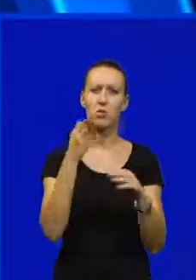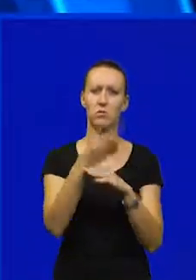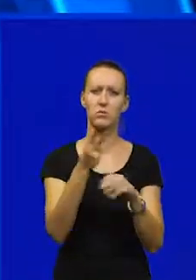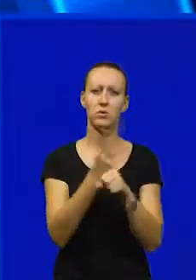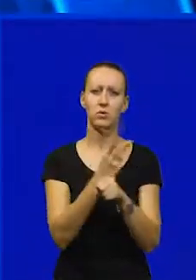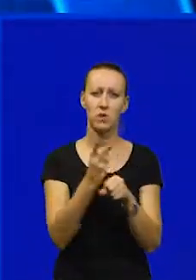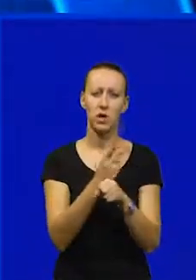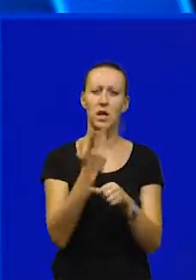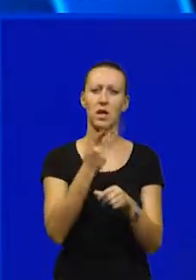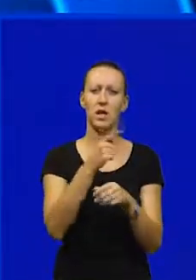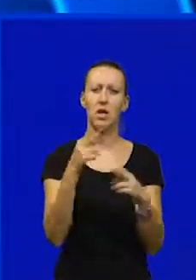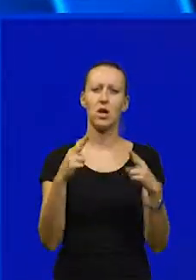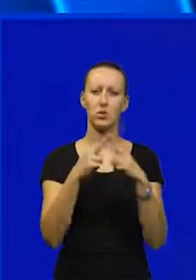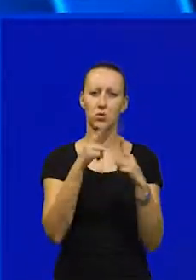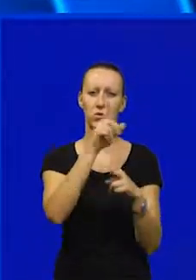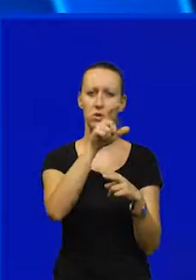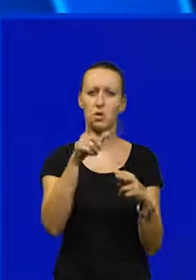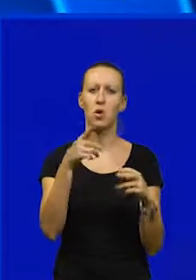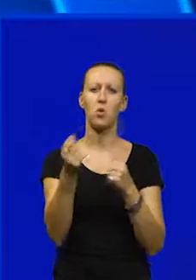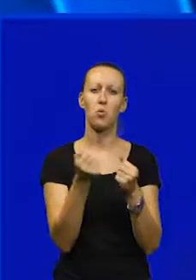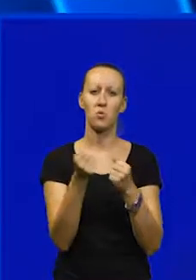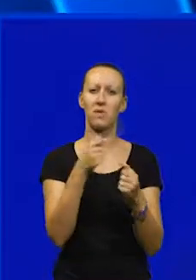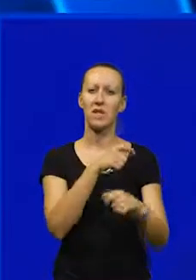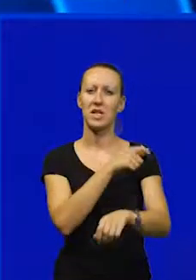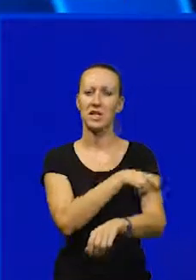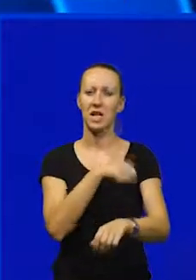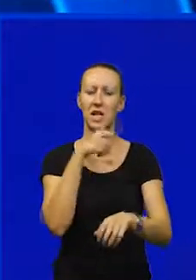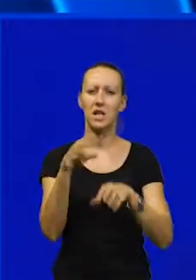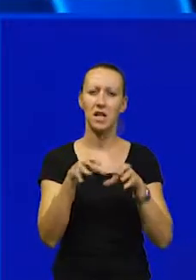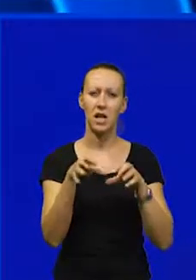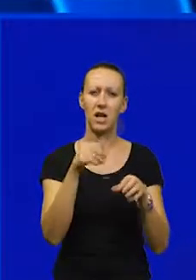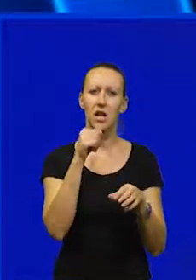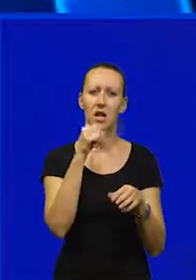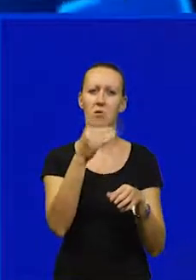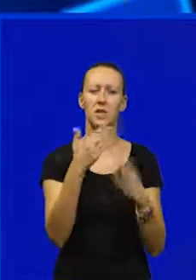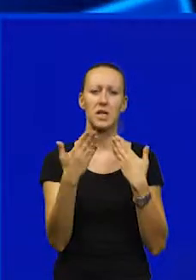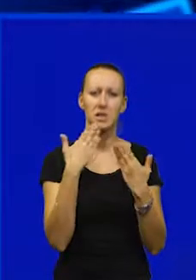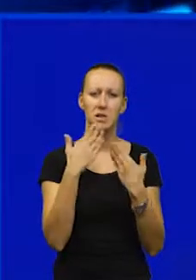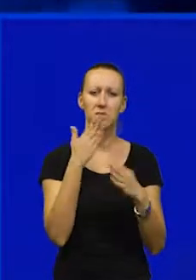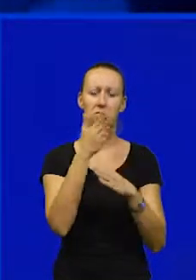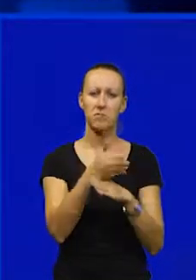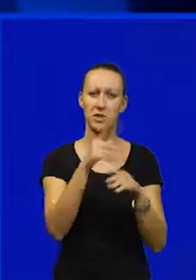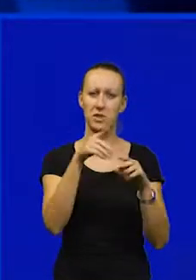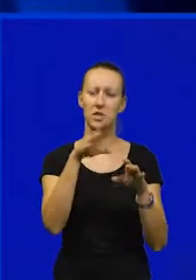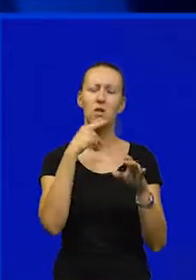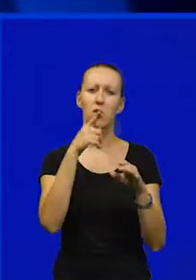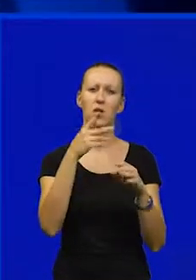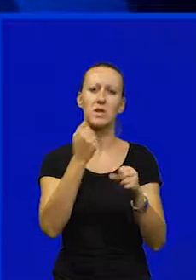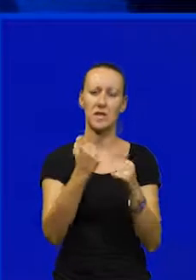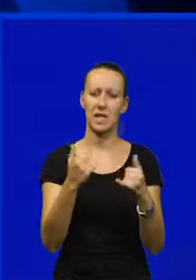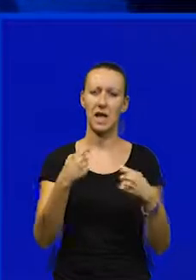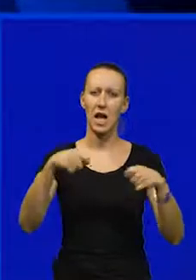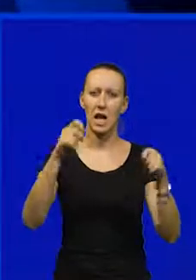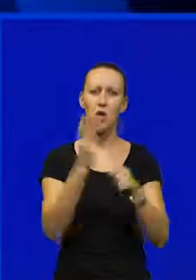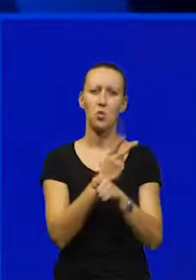Uljanik gdje se susreo s černim ljudima uprave, sindikata i radnika te prije sastanka obišao navoze na kojima se trenutno